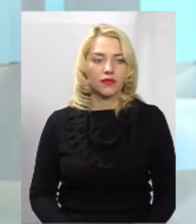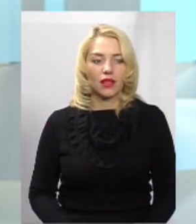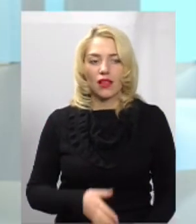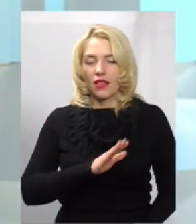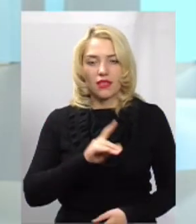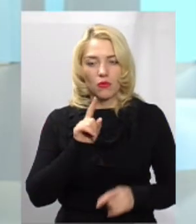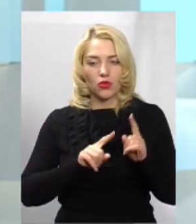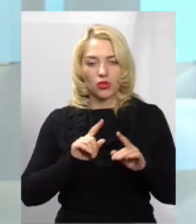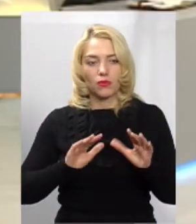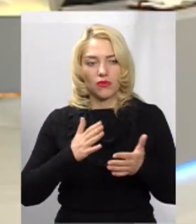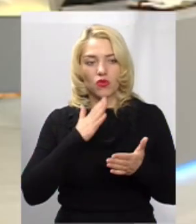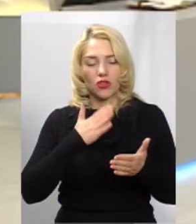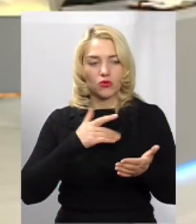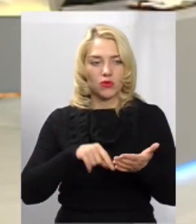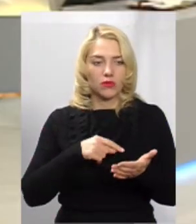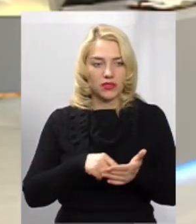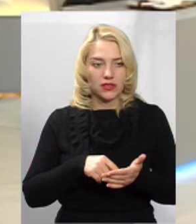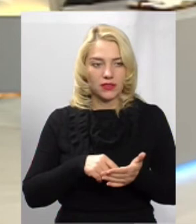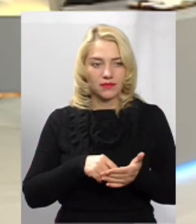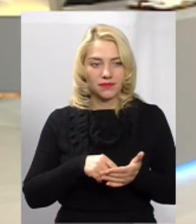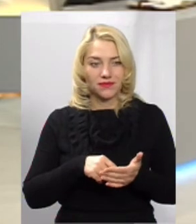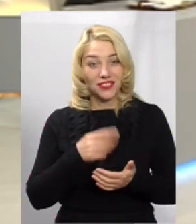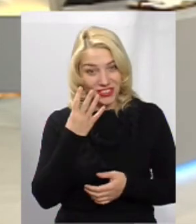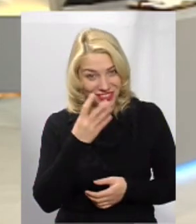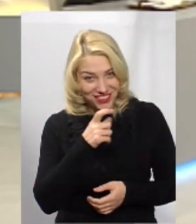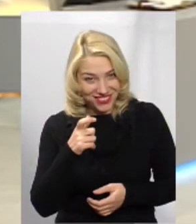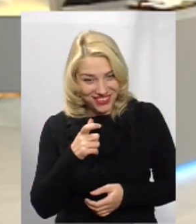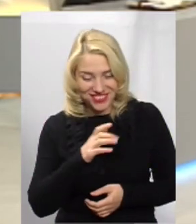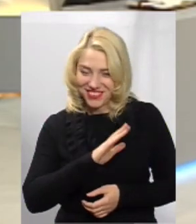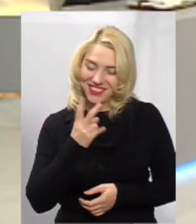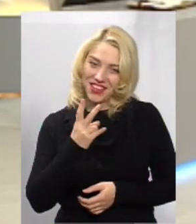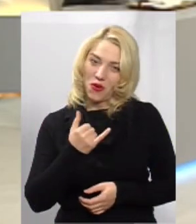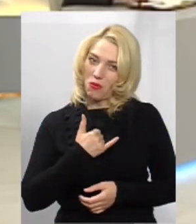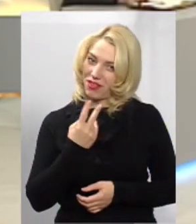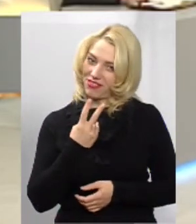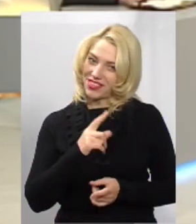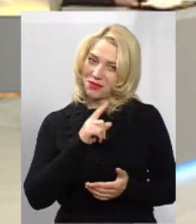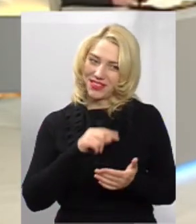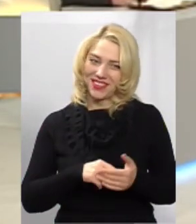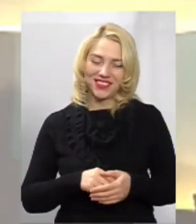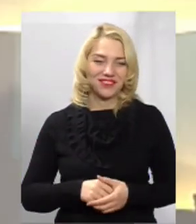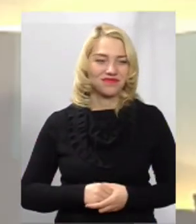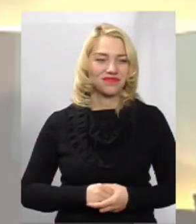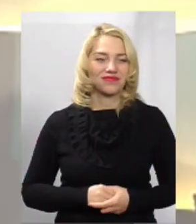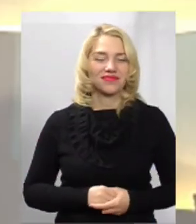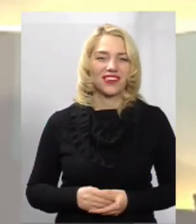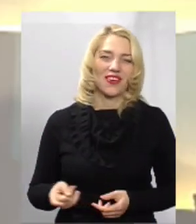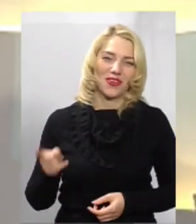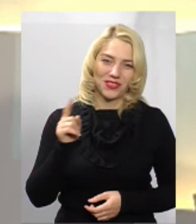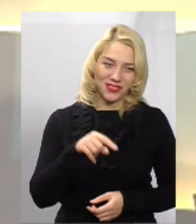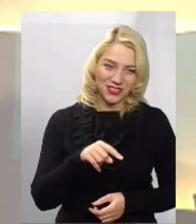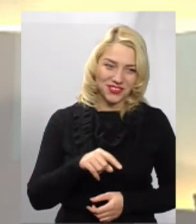Динок і випадок у нашому місті. Пане Василю, прошу. Ставте 4 хвилини. 2 хвилини. У мене 2 запитання. Ну, вони схожі. Та, отож,